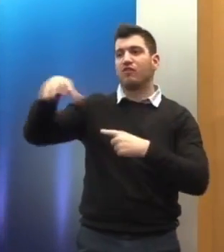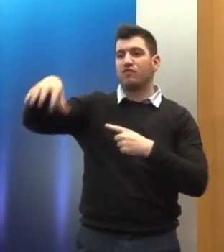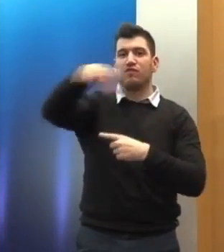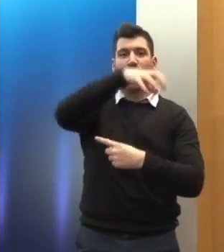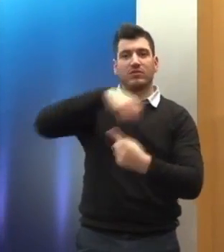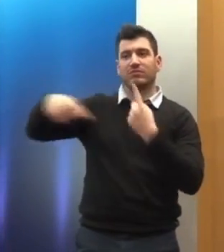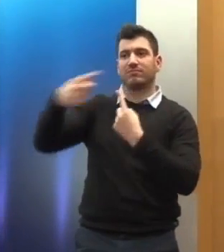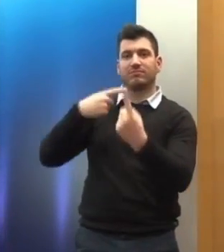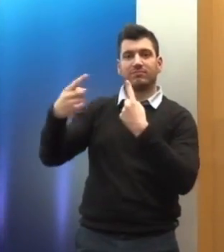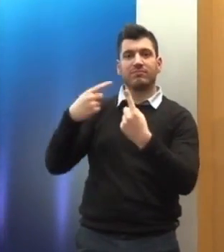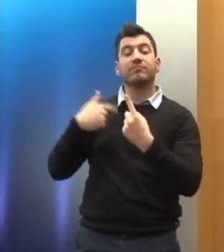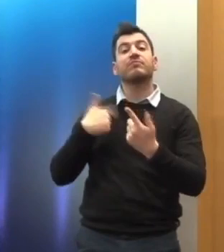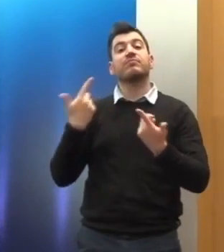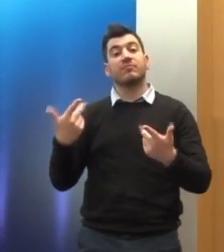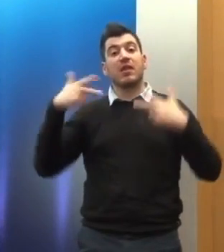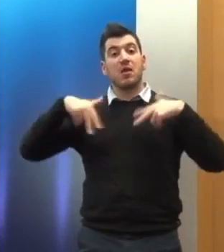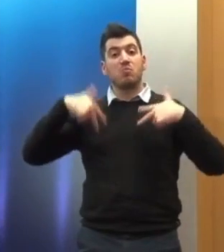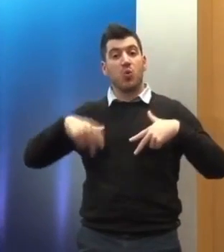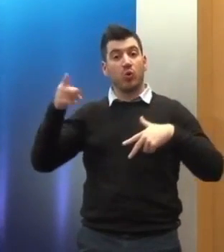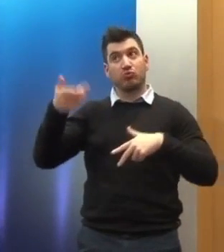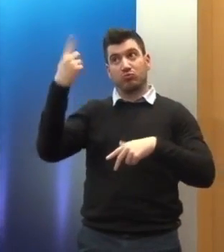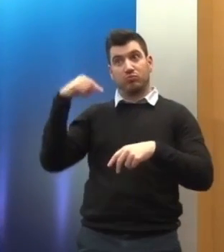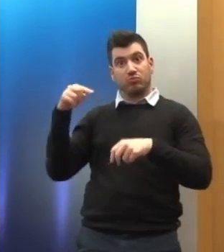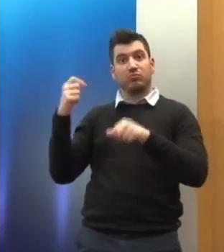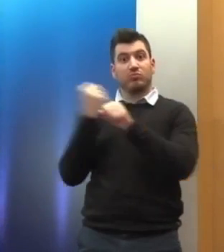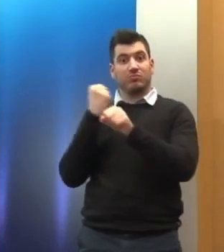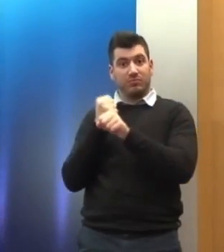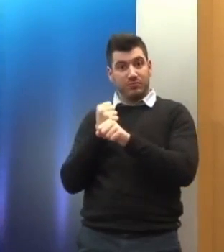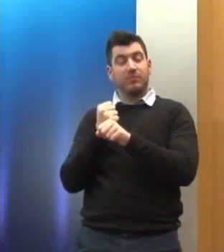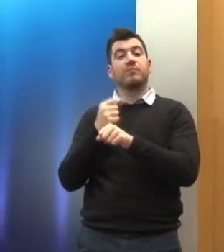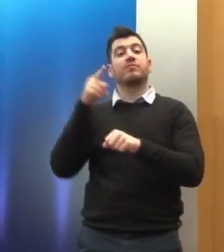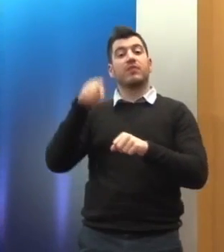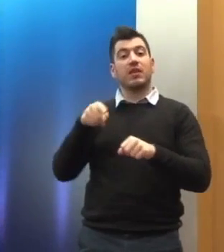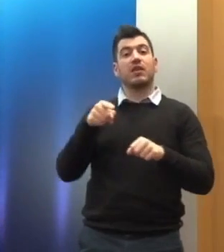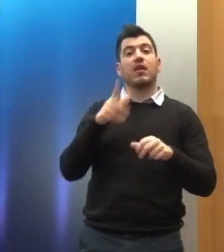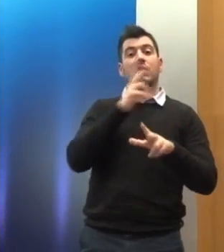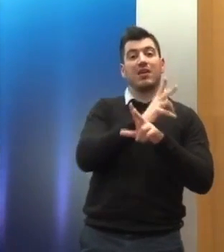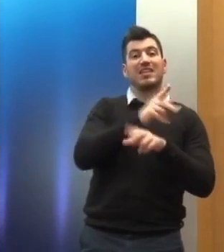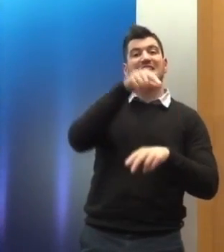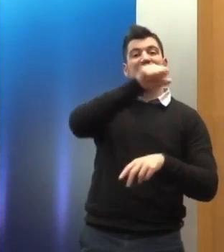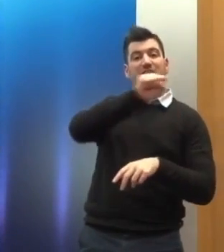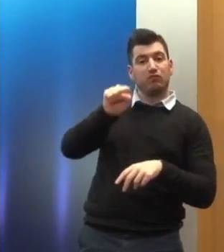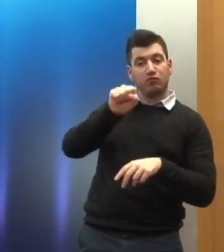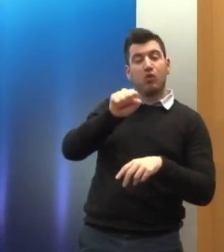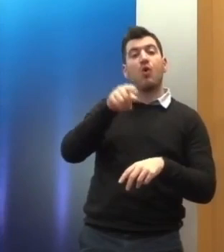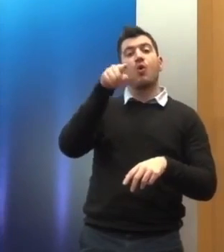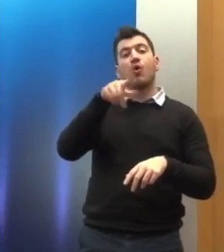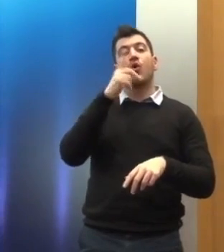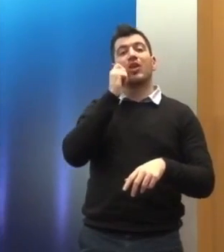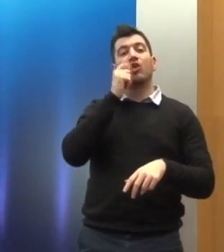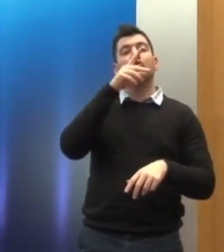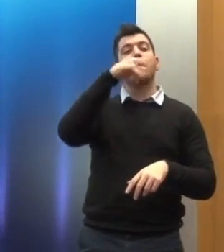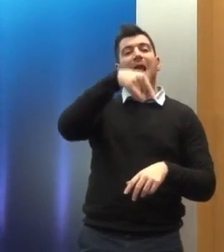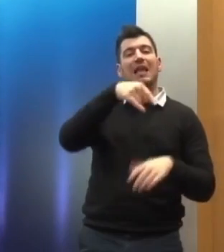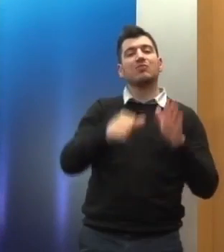Αναφέρθηκε και από τον Υπουργό, τον κύριο Κατρούγκαλο, το 16ο Πρωτόκολλο, καθώς και από τον πρέσμα στο Στρασβούρο, τον κύριο Περάκη. Χαίρομαι